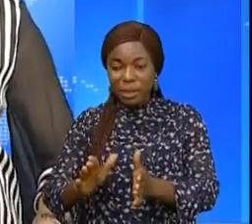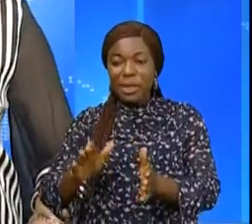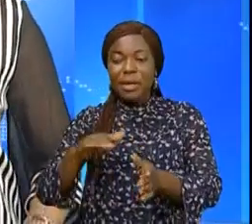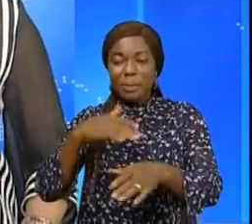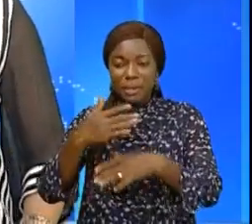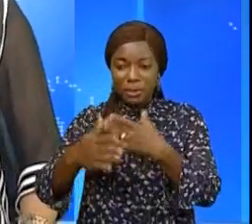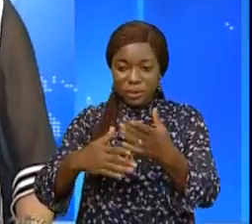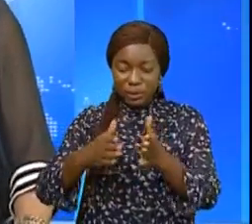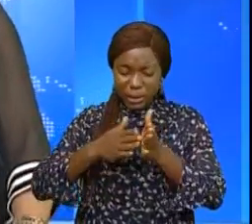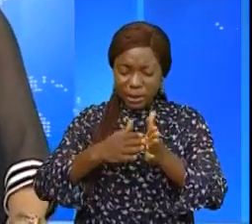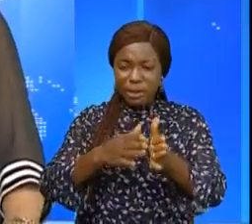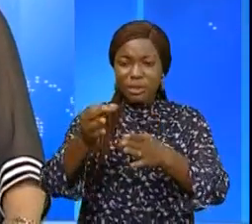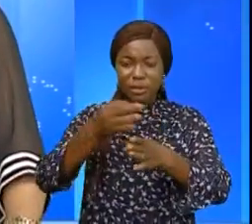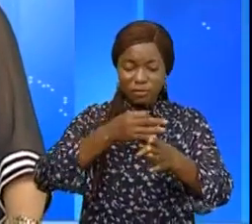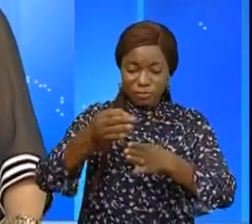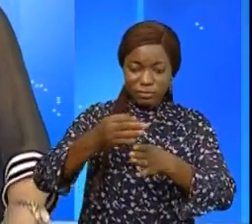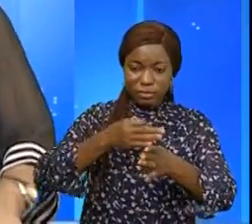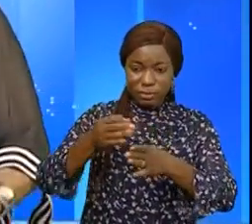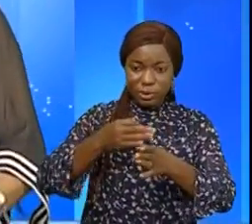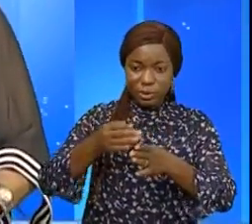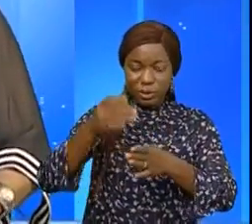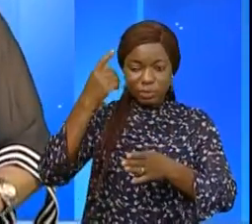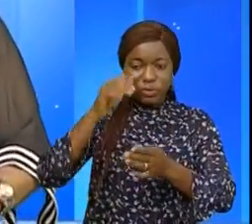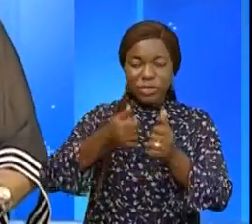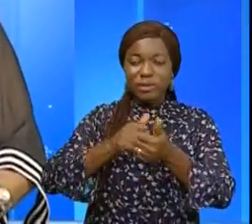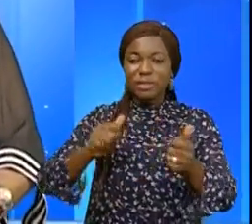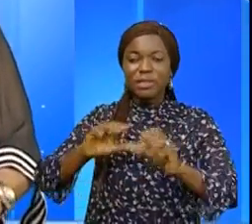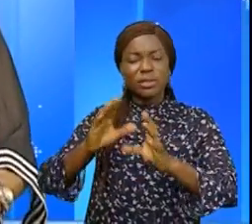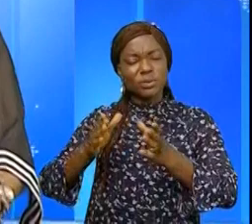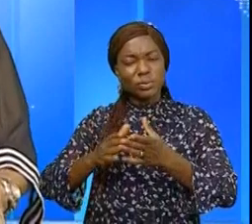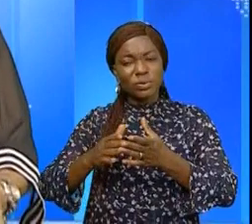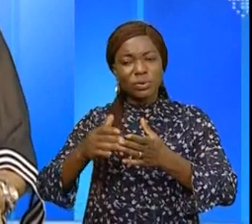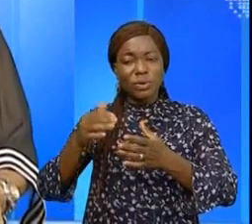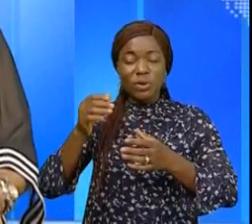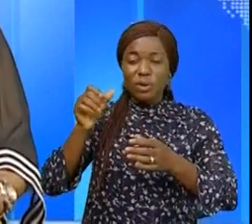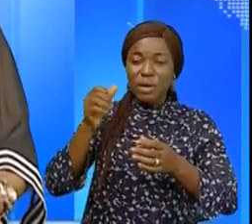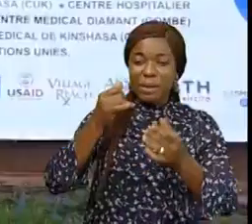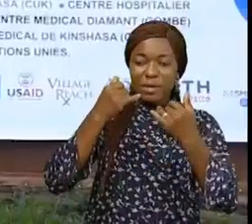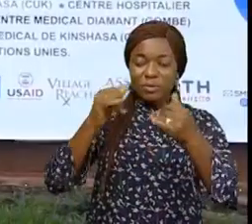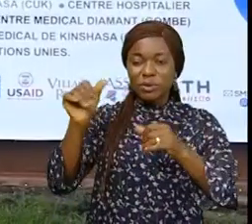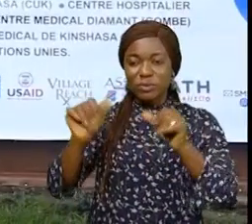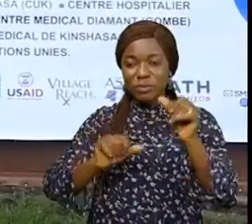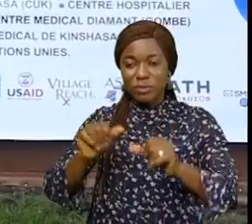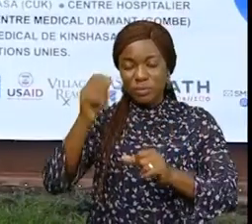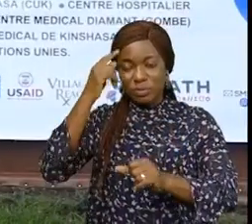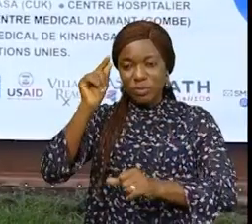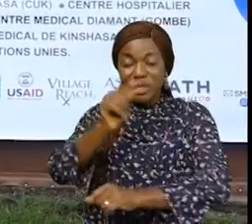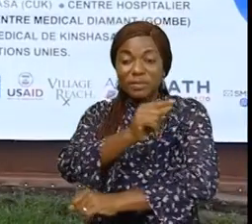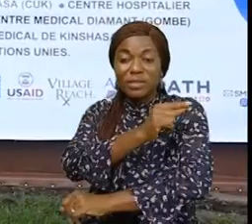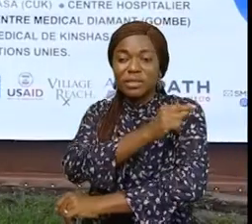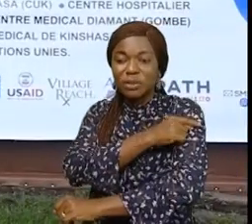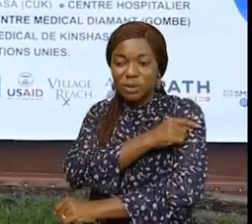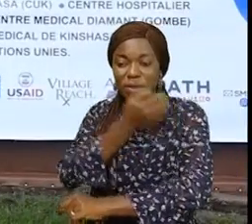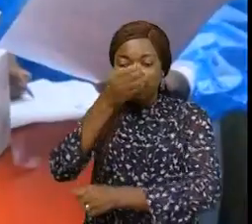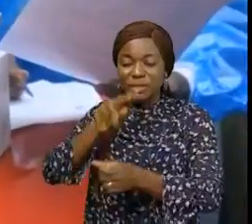et toute désinformation au sujet du vaccin de la COVID-19. La vaccination contre